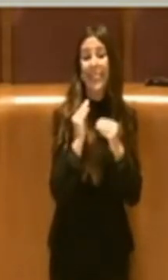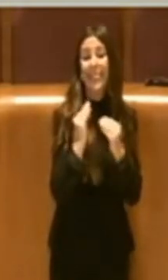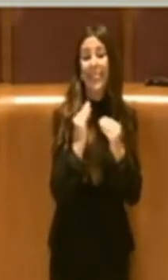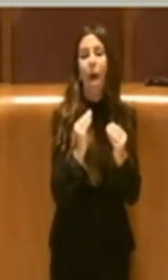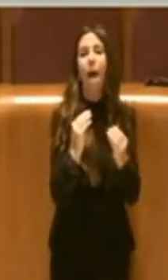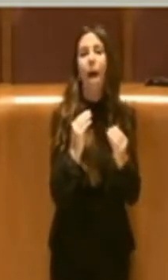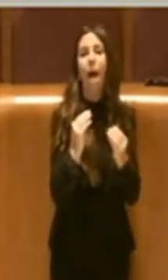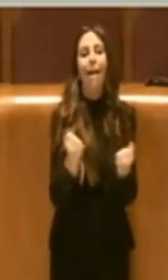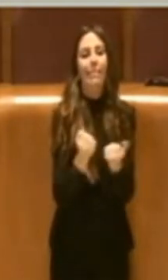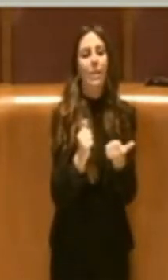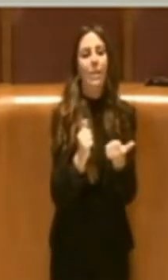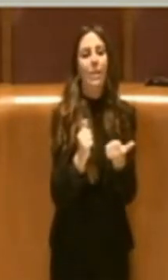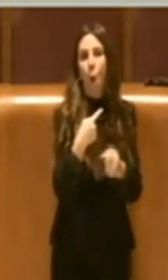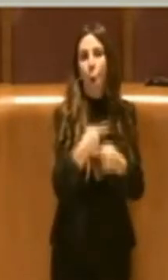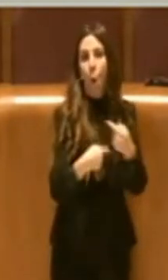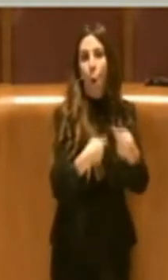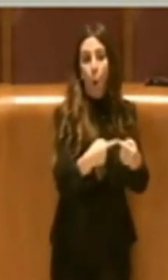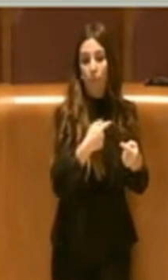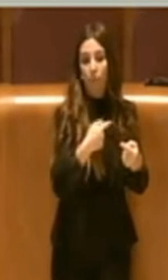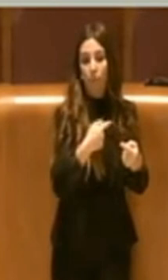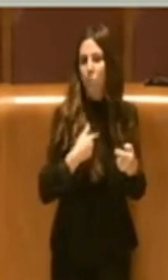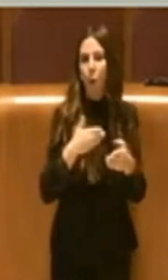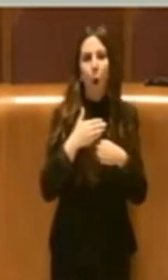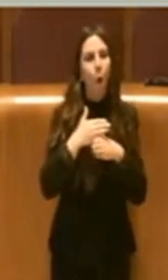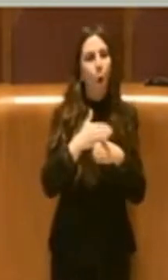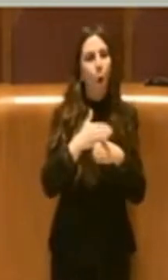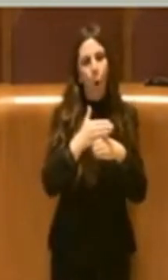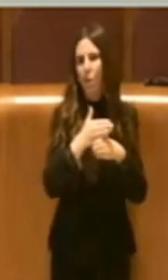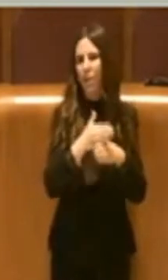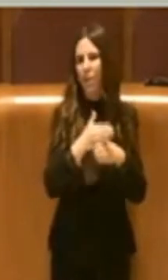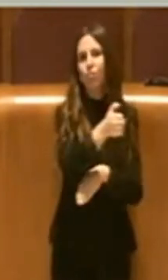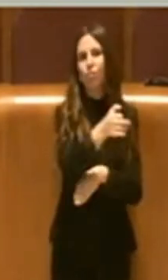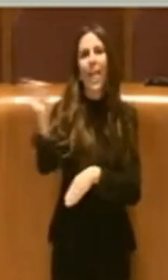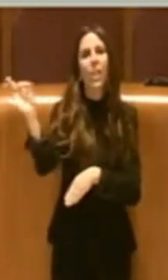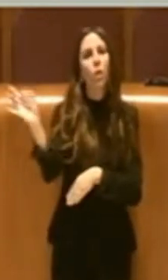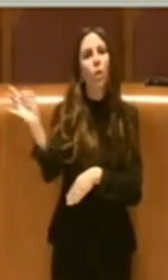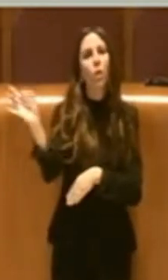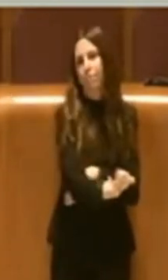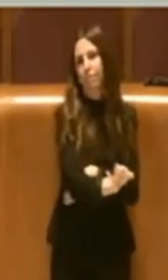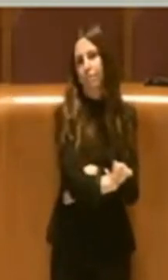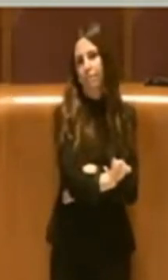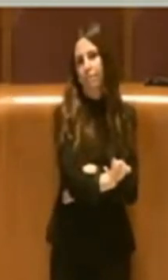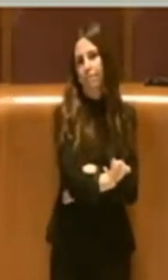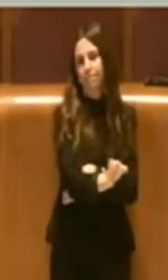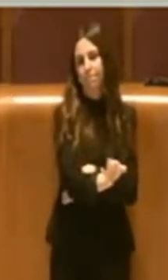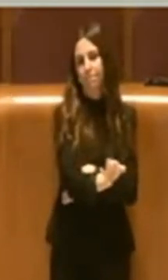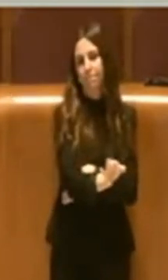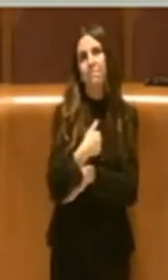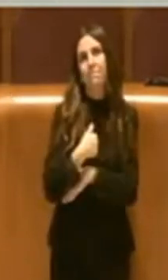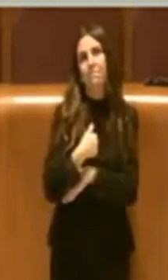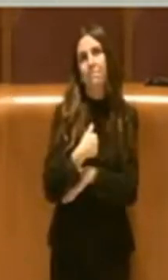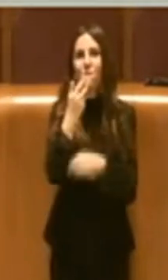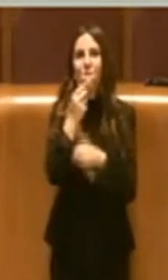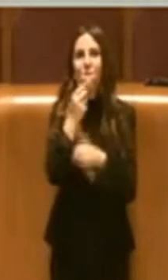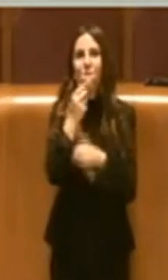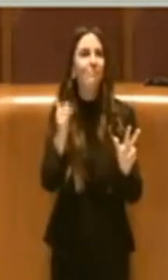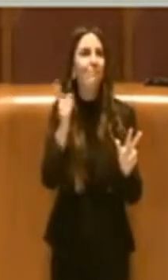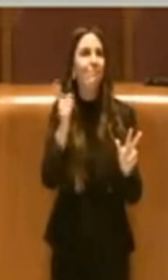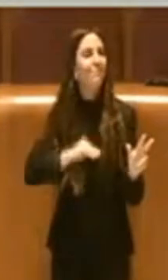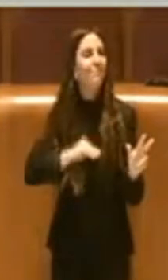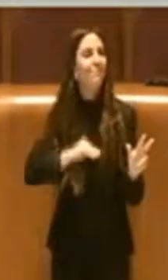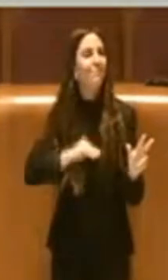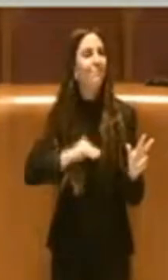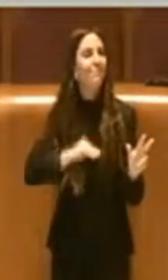sportive che naturalmente condividiamo in pieno, comunico con grande soddisfazione che in realtà questa